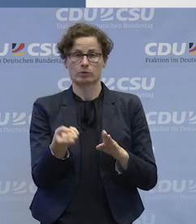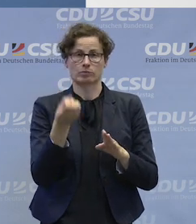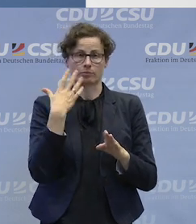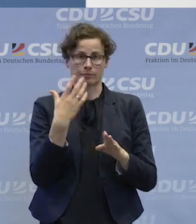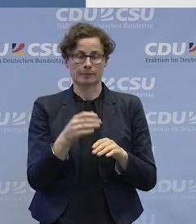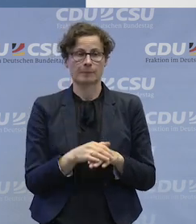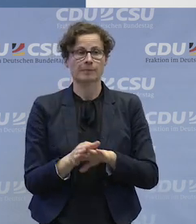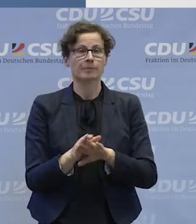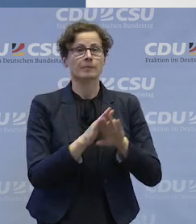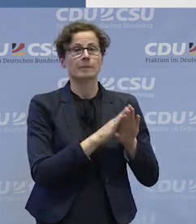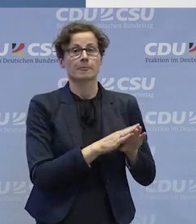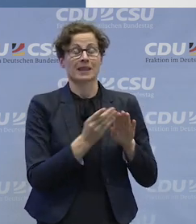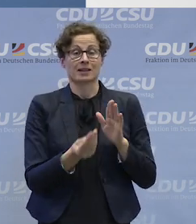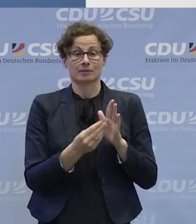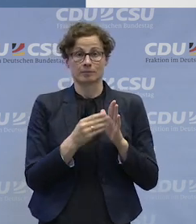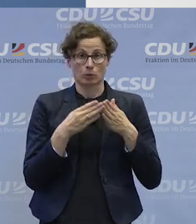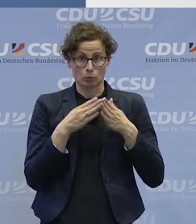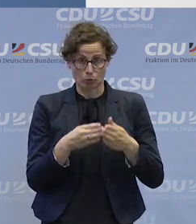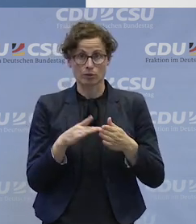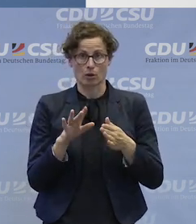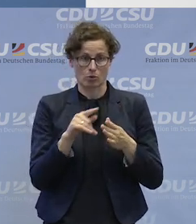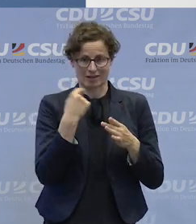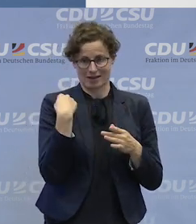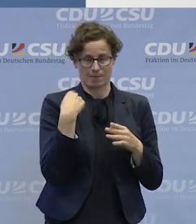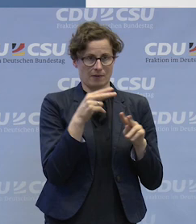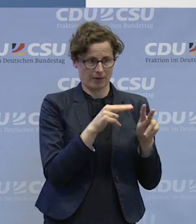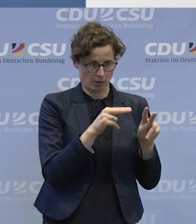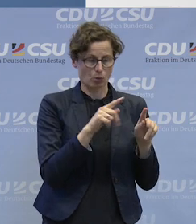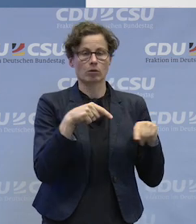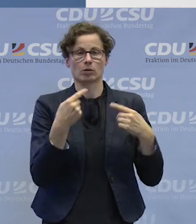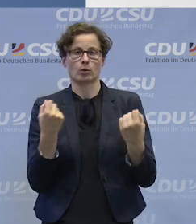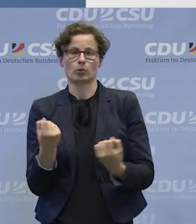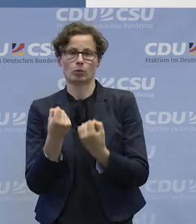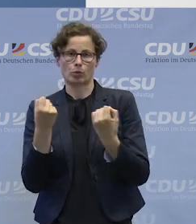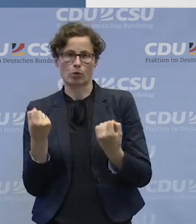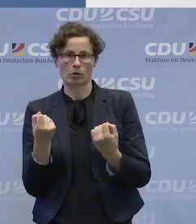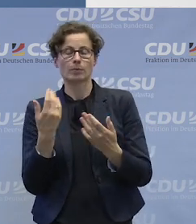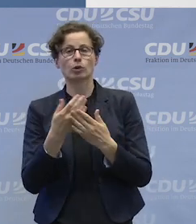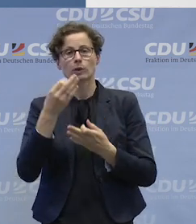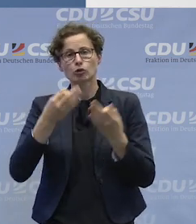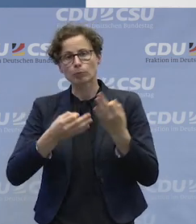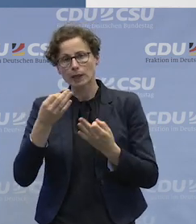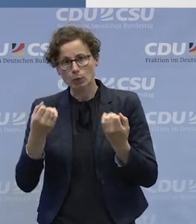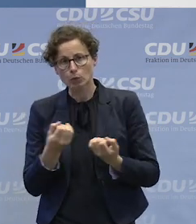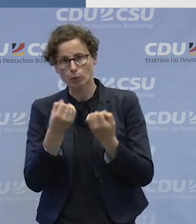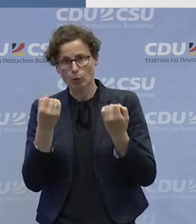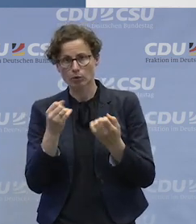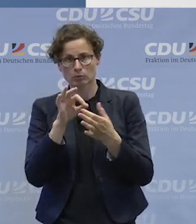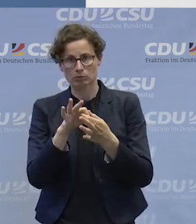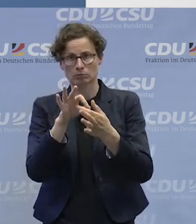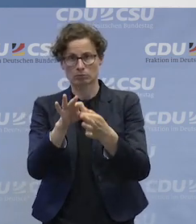mit drin auch Übungen zu diesem Thema. Das heißt, wir haben so kleine Spieleübungen gebaut zum